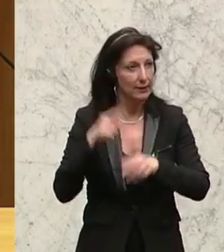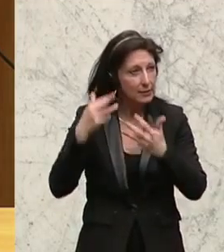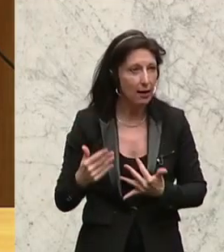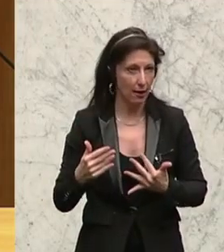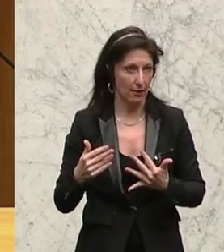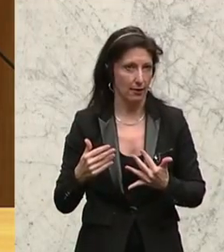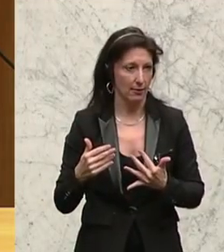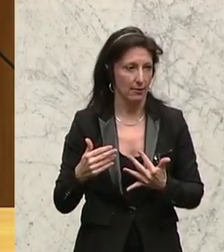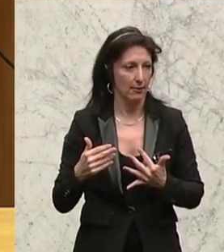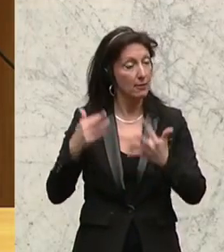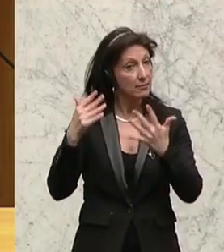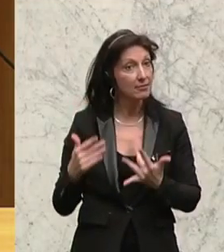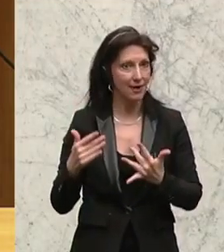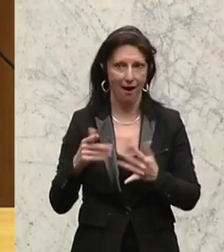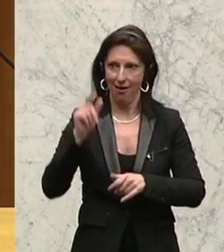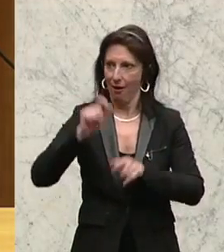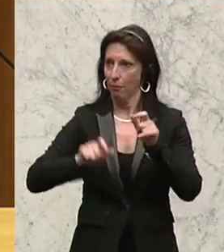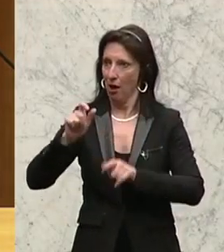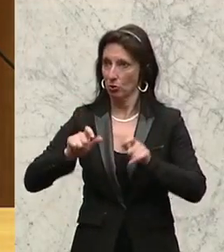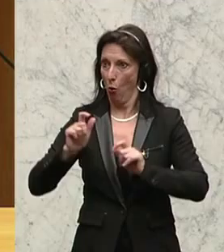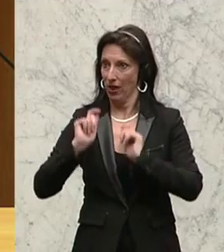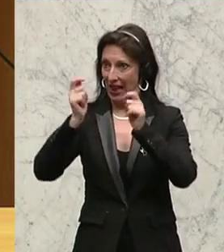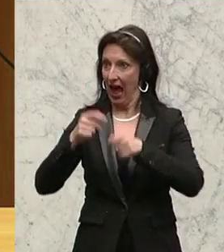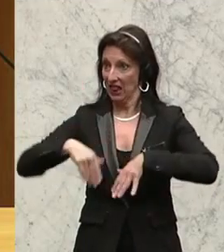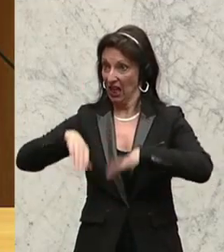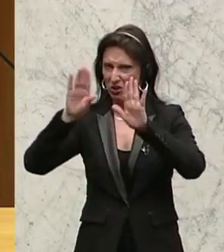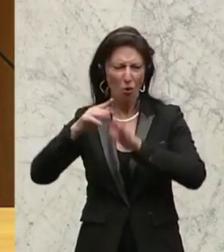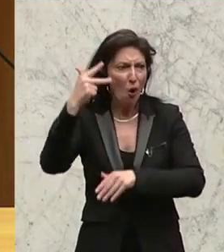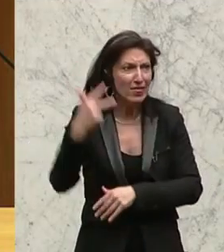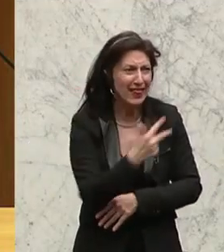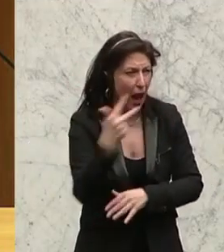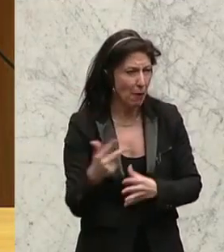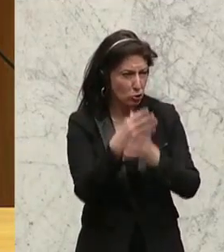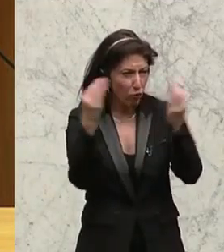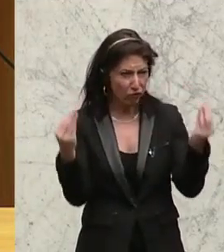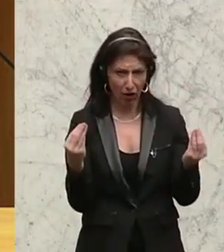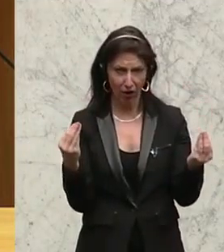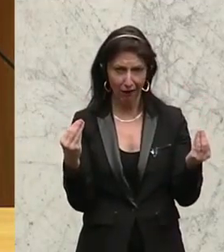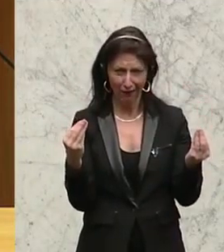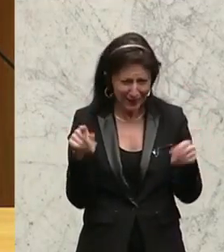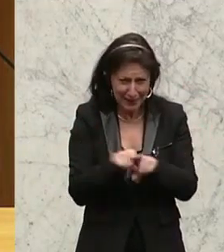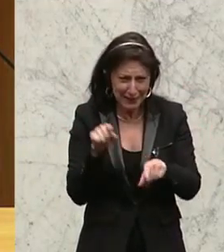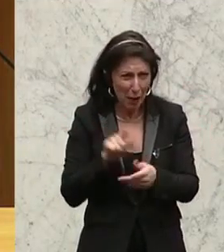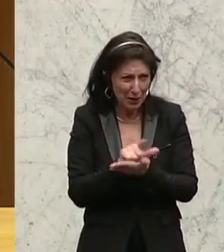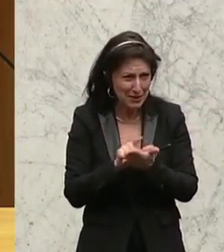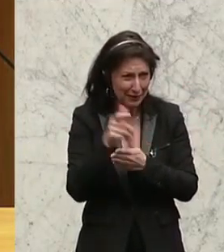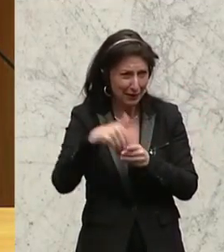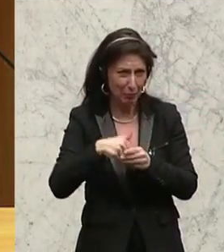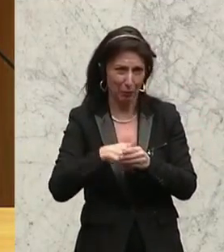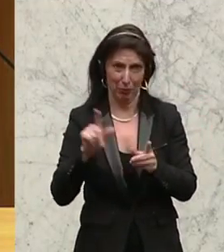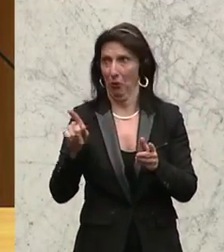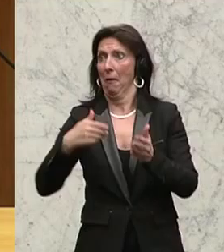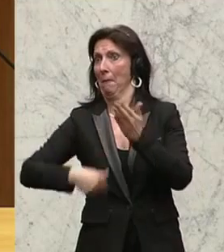der Asylanträge verdreifacht in der gleichen Zeit. Und das ist ein deutlich höherer